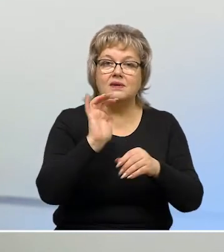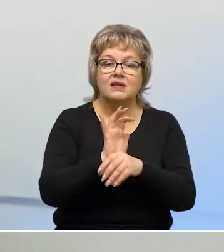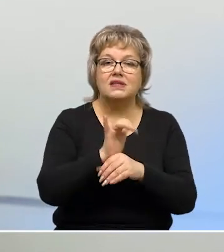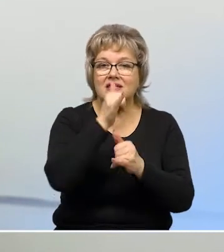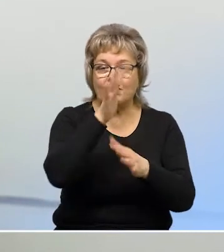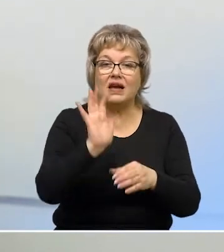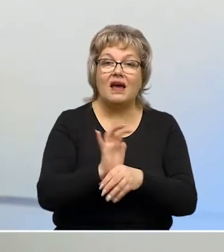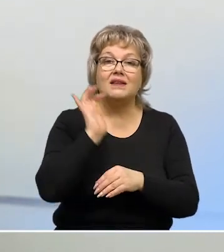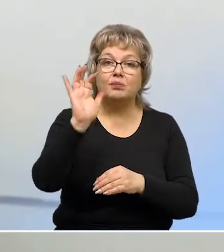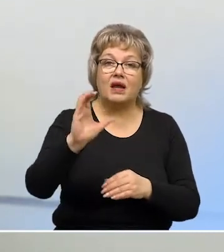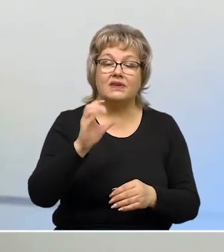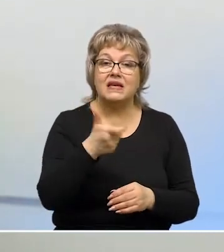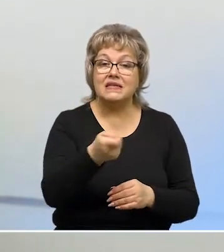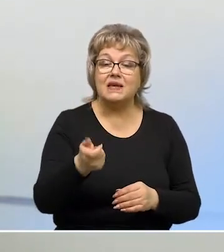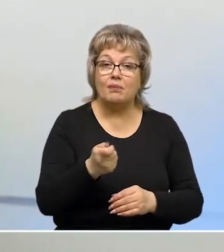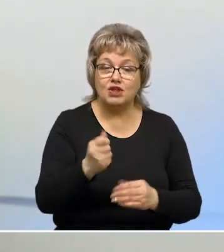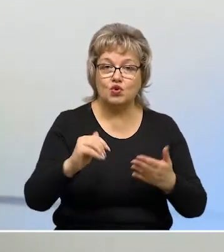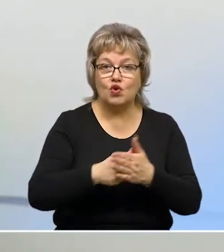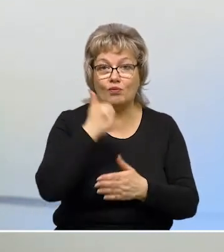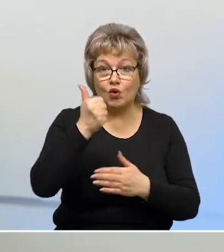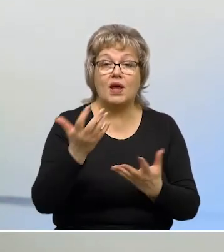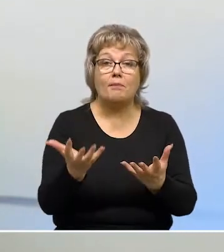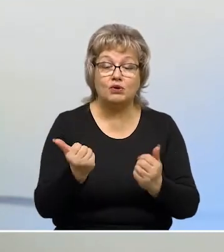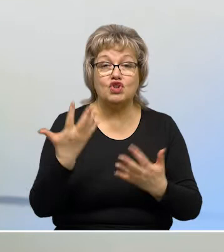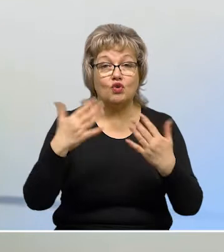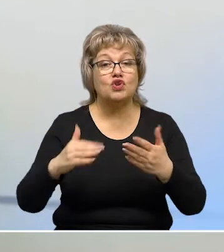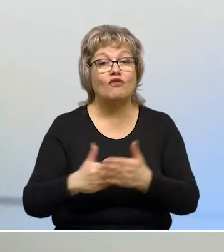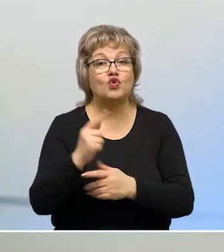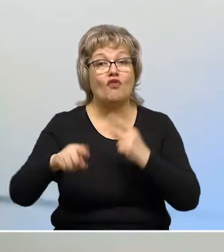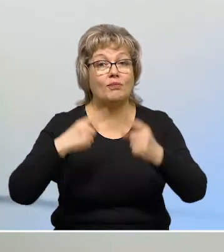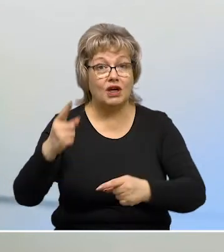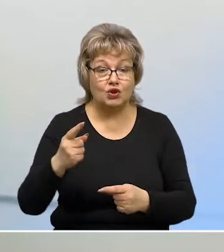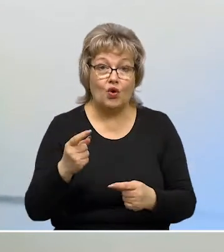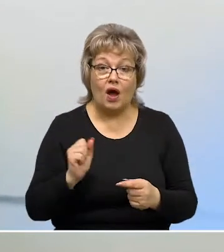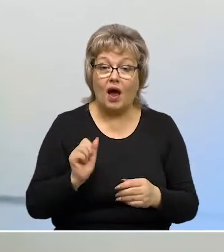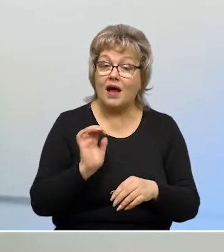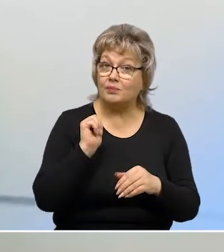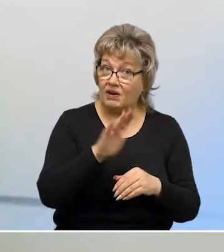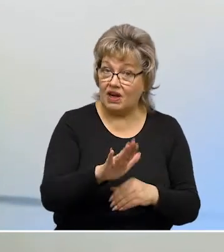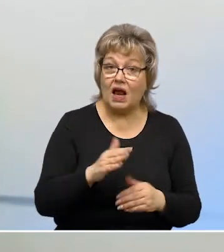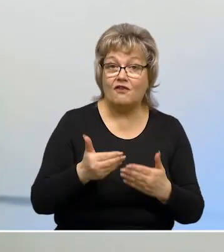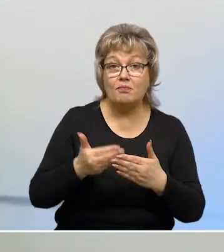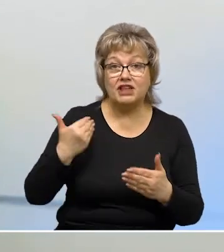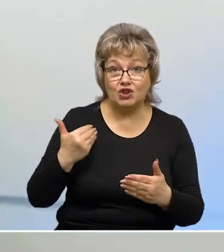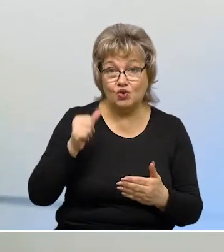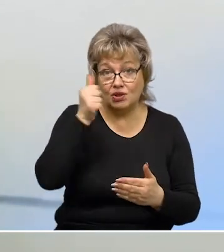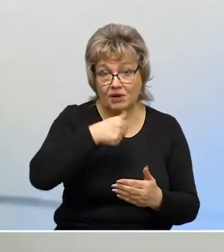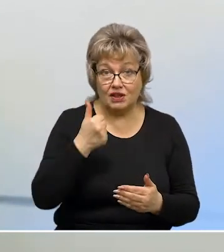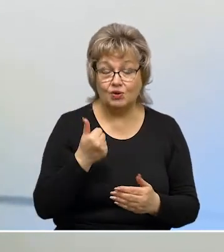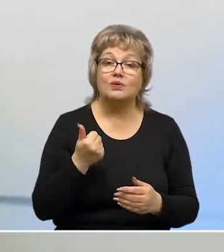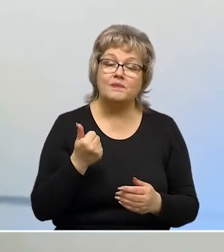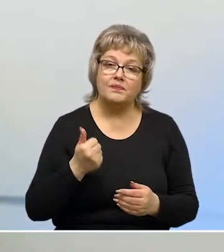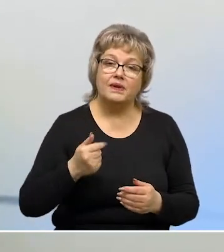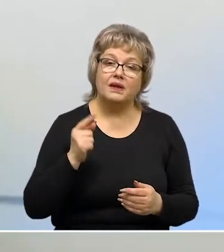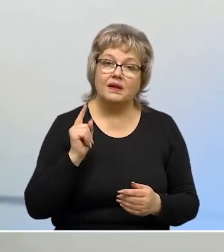смс с Новым годом, получали ее уже непосредственно в Новом году, хотя отправляли в предыдущем. И также было тяжело